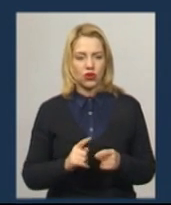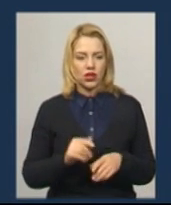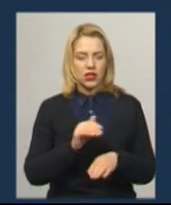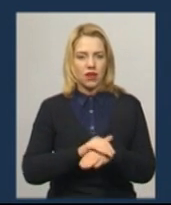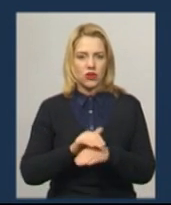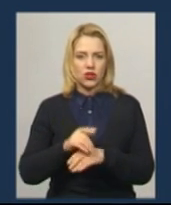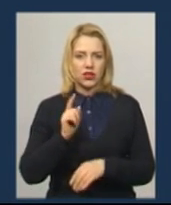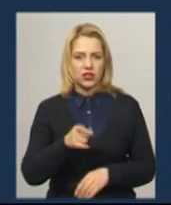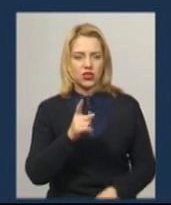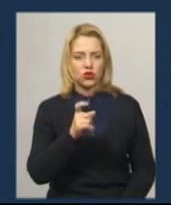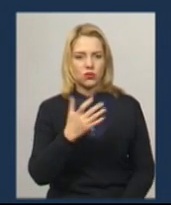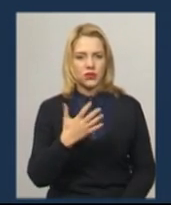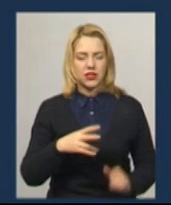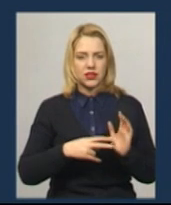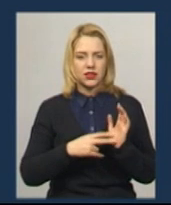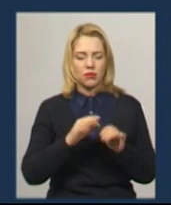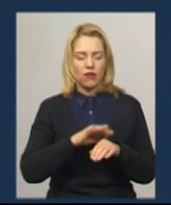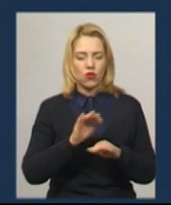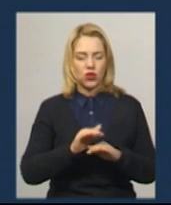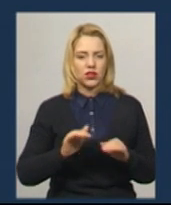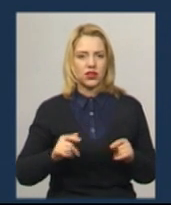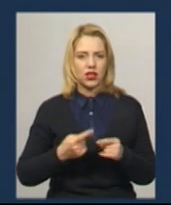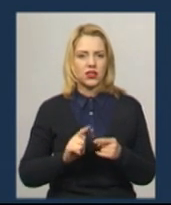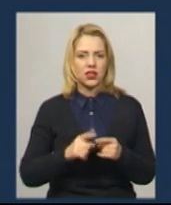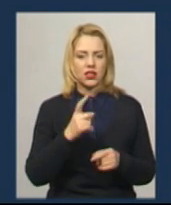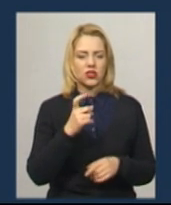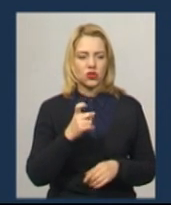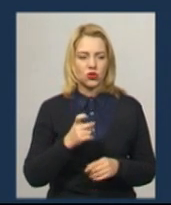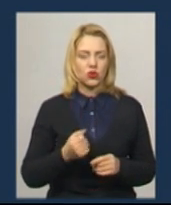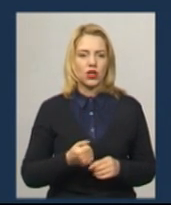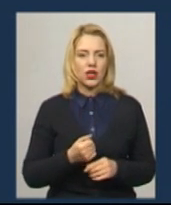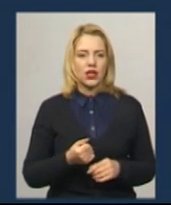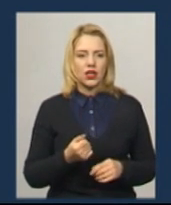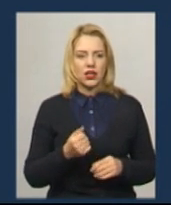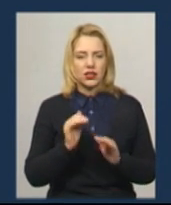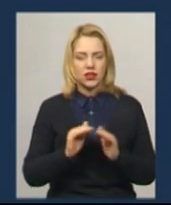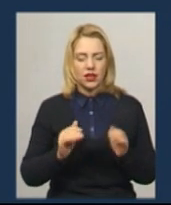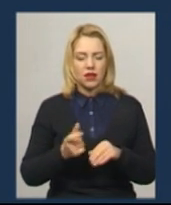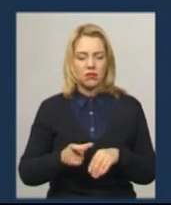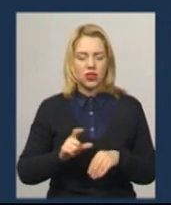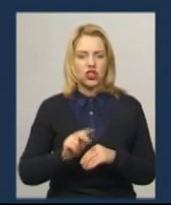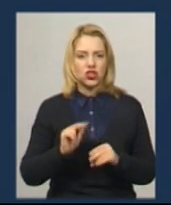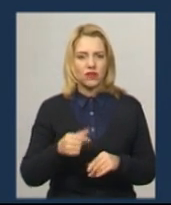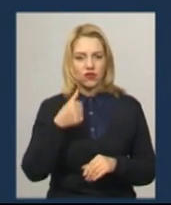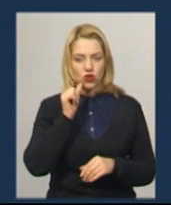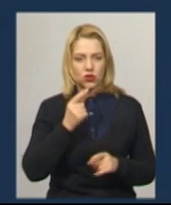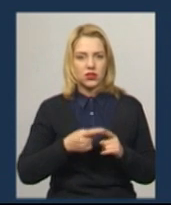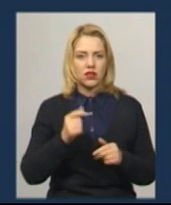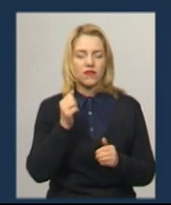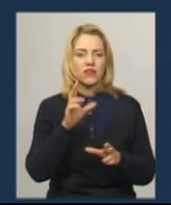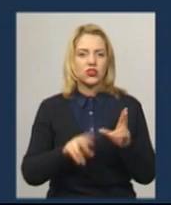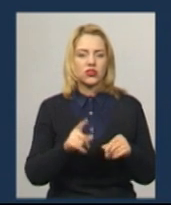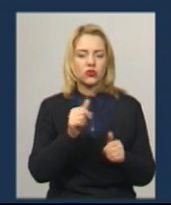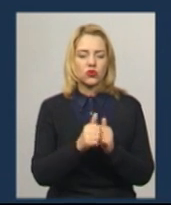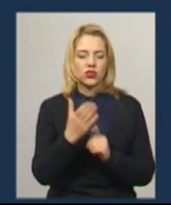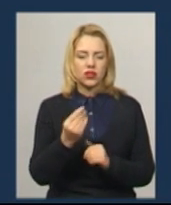1157 хворих дітей, а це практично на 100 з чим-то учнів більше, як було буквально вчора. Тобто кожного дня в нас практично на 100 на 200 дітей